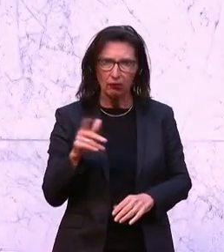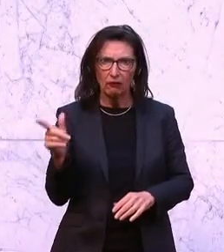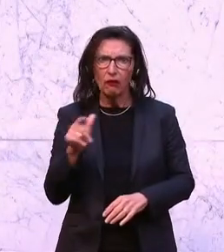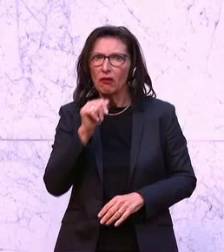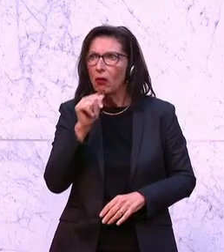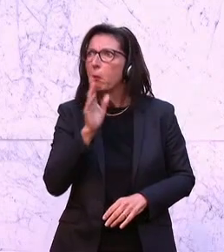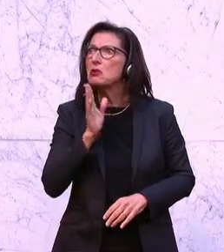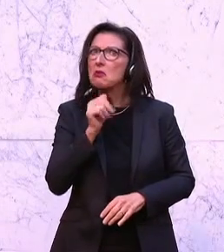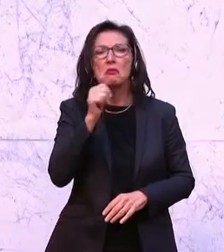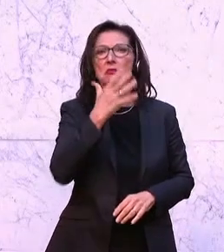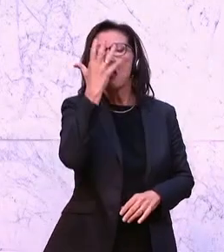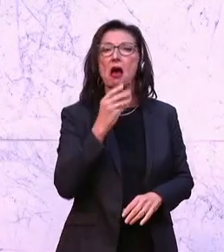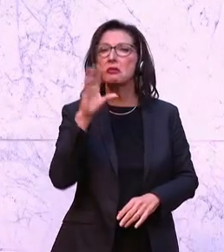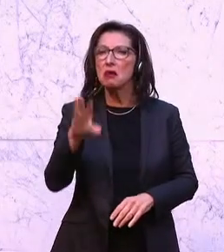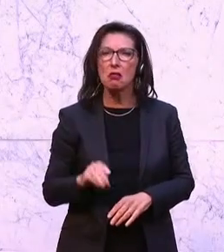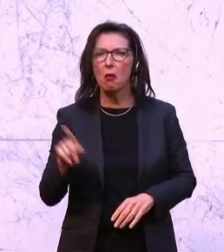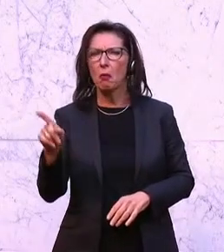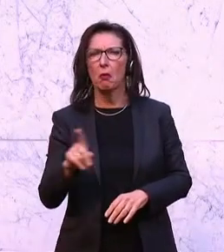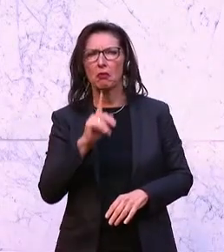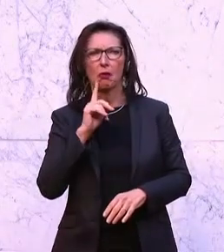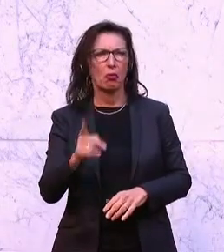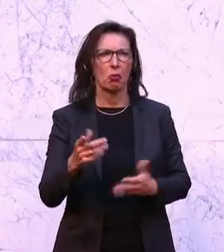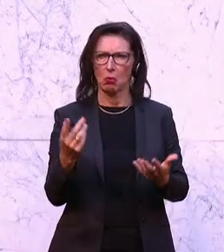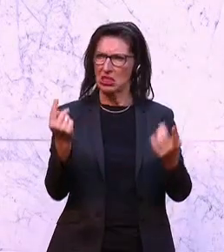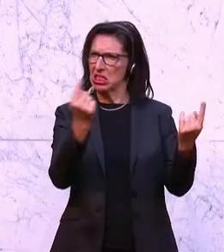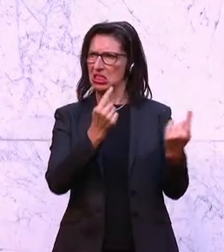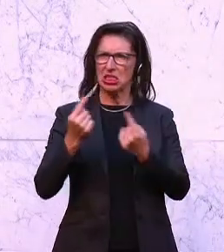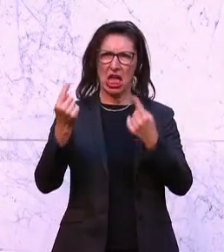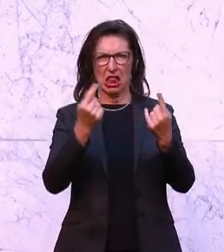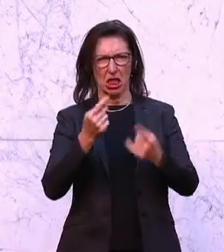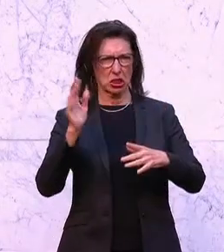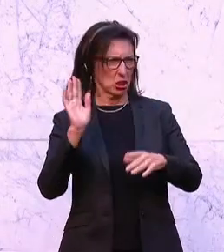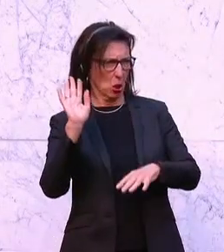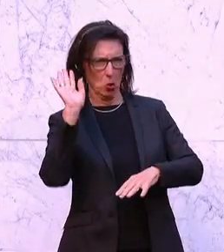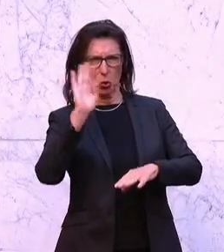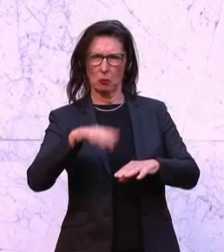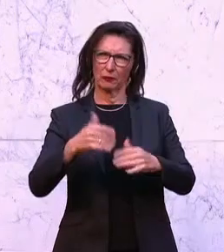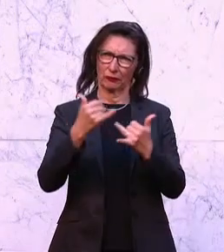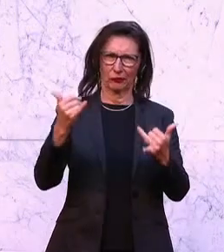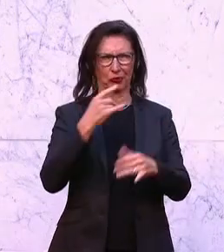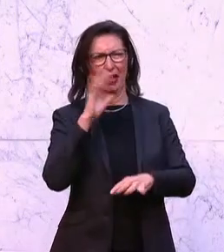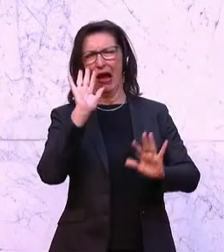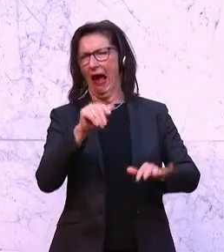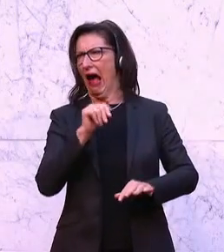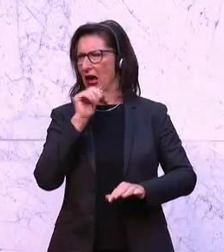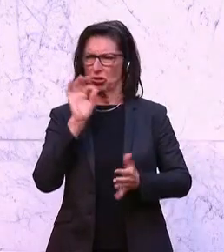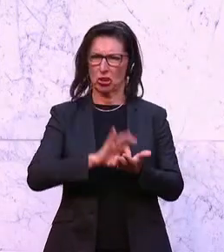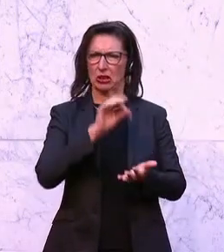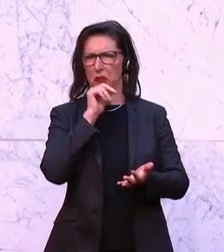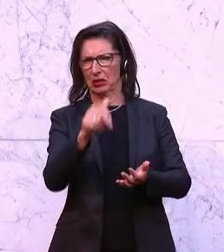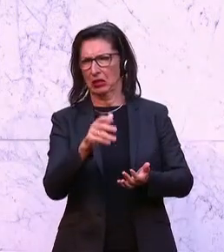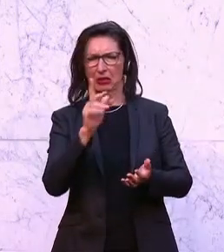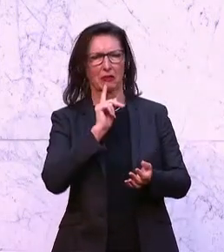und eigentlich nur abwertend diese Situation so darstellt, wie wenn es eine Einbildung wäre. Deshalb ist diese Regierung